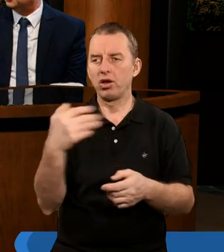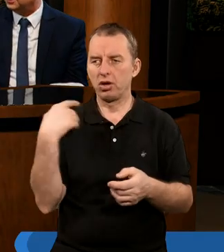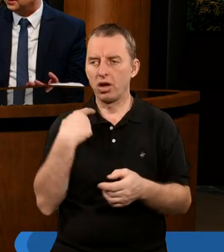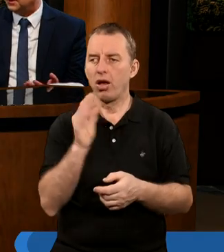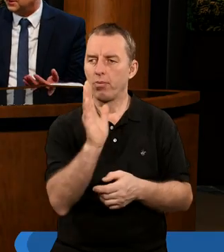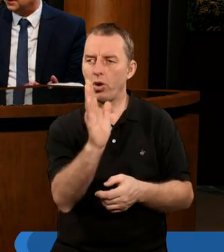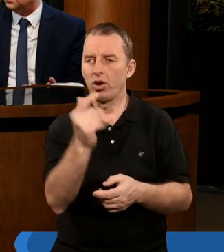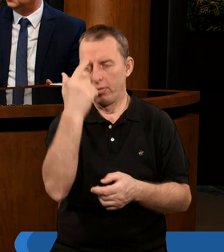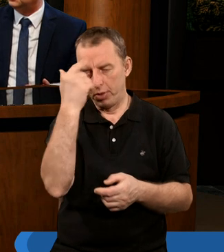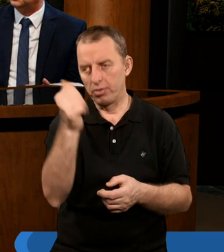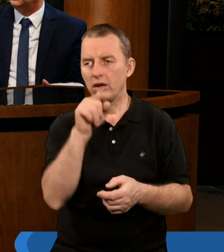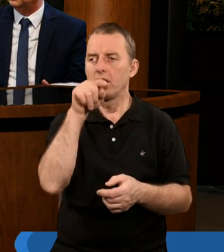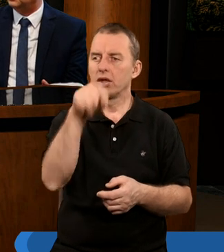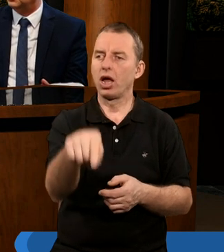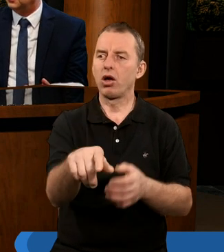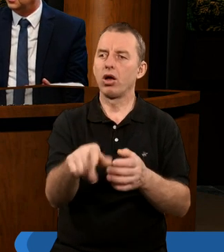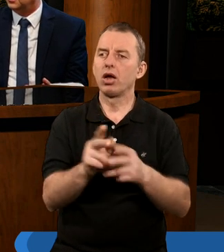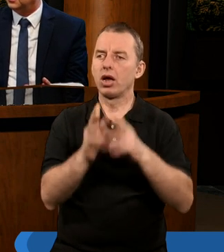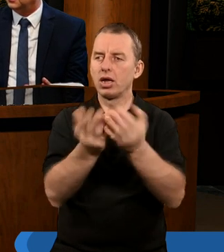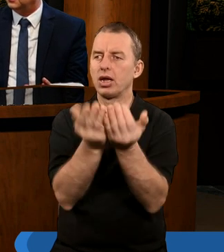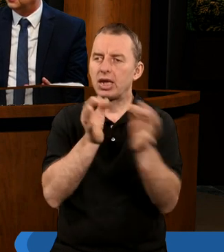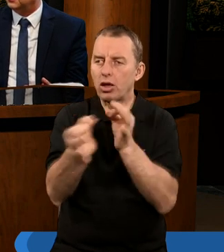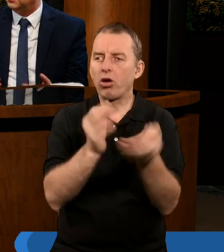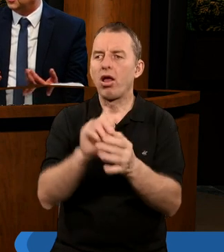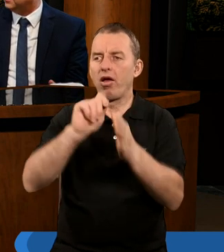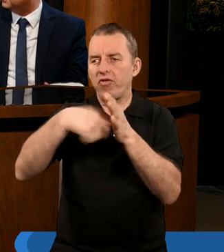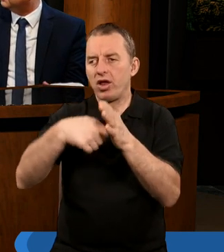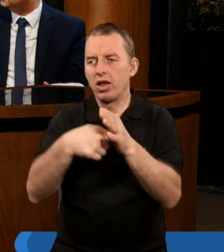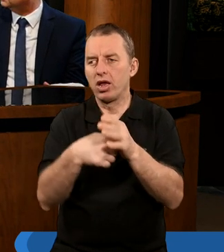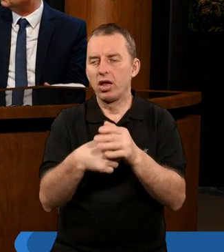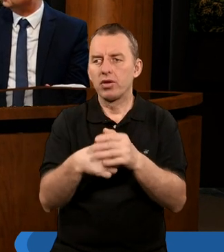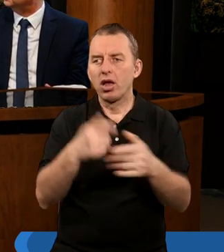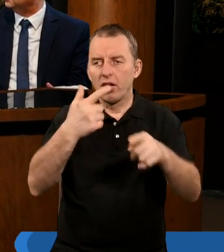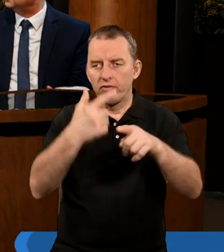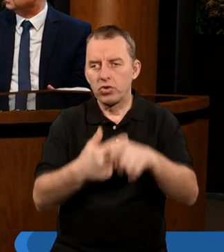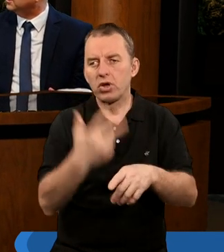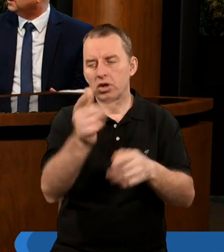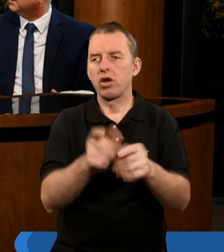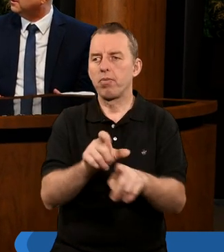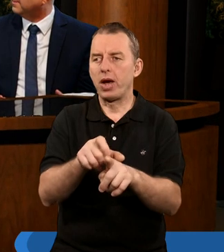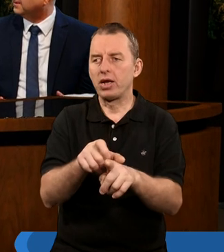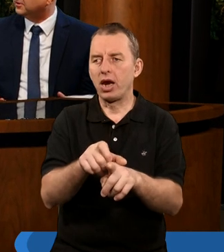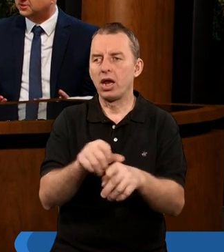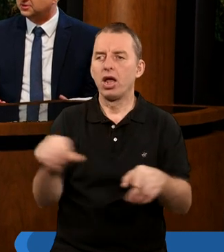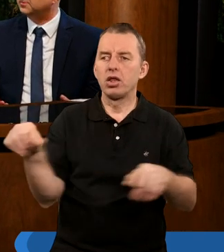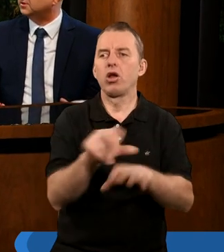Tak. I później pamiętam sceny z tego filmu. Poranek 23 października